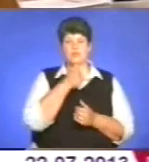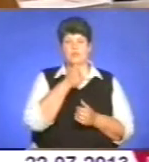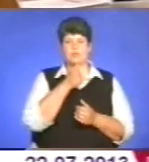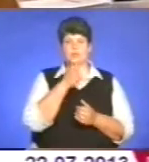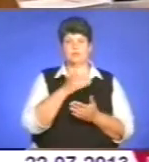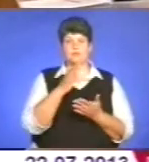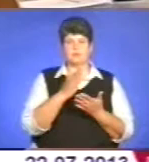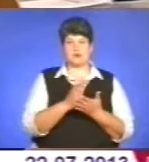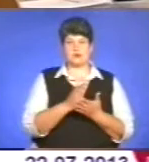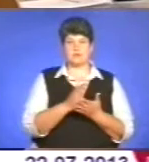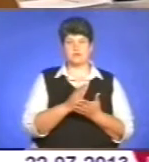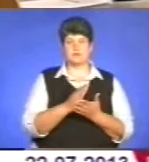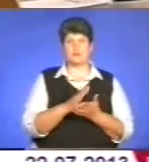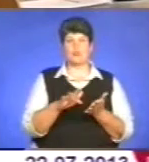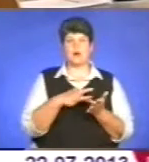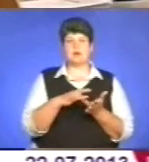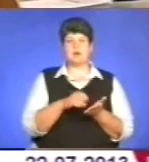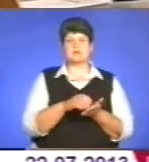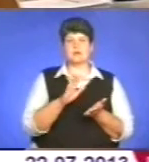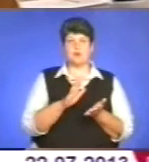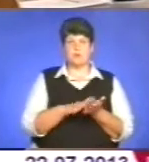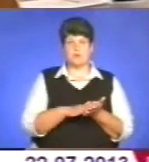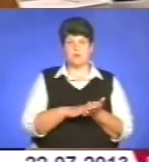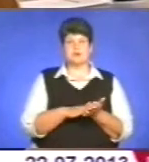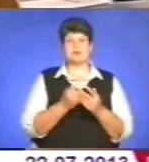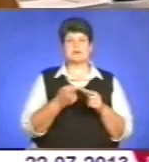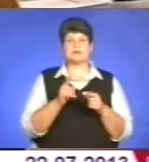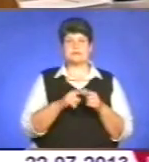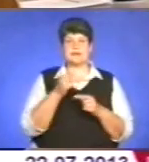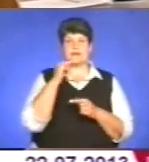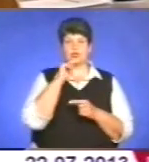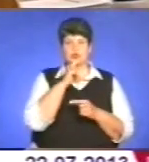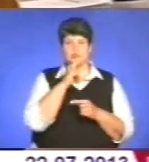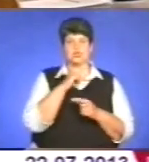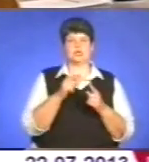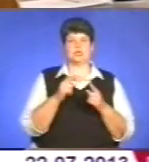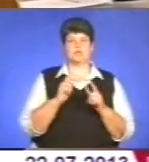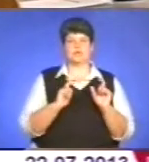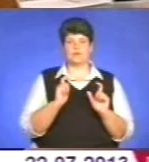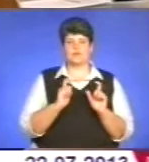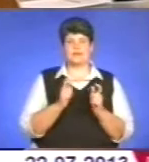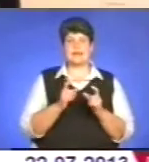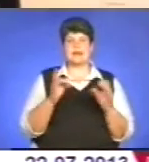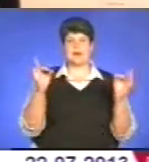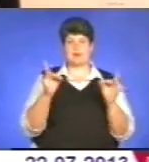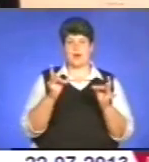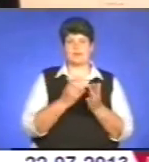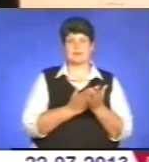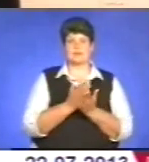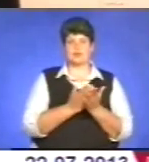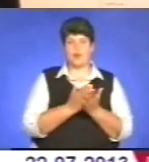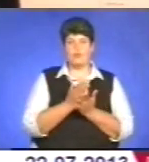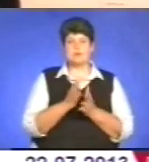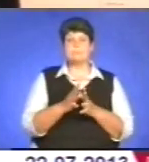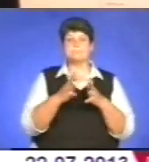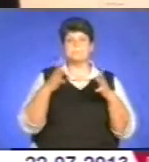спеціальності, як болгартийський облік, на жаль, хоча це економічний вуз, і ресторанне обслуговування. Більше половини